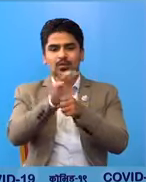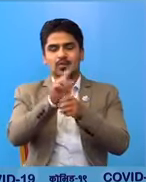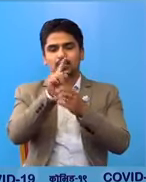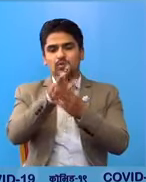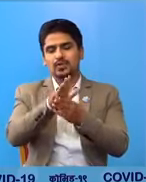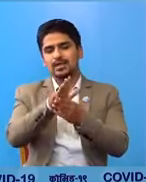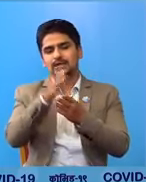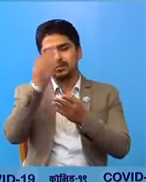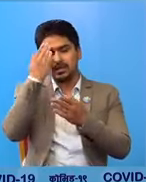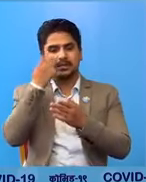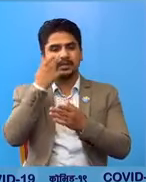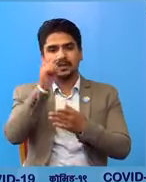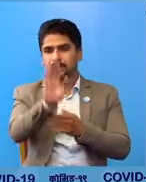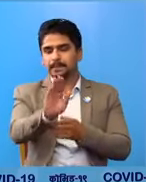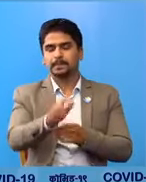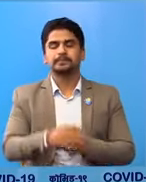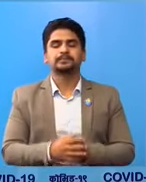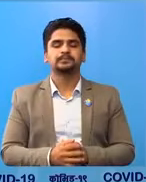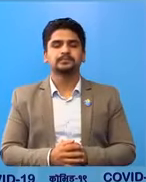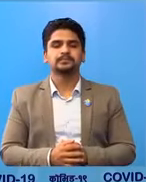प्रभाब देखिये को छा